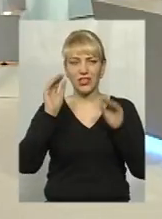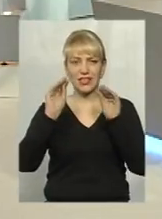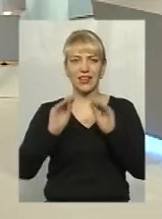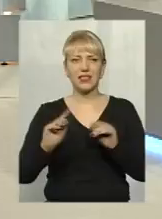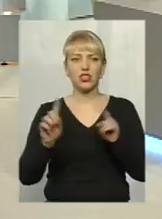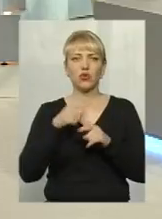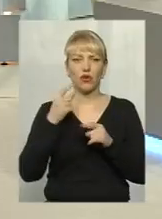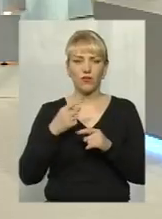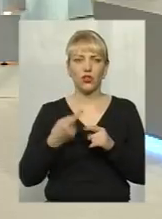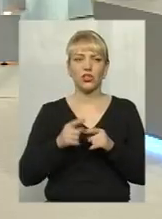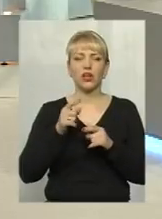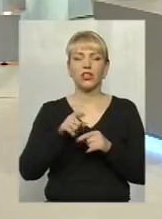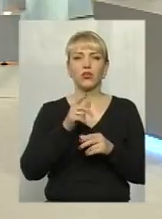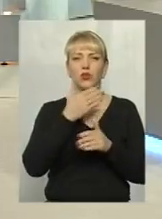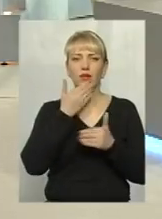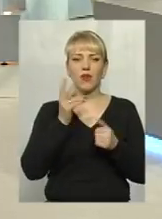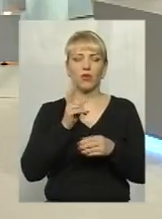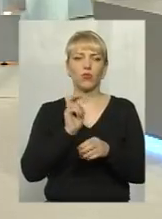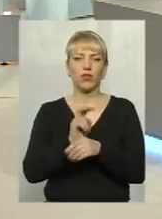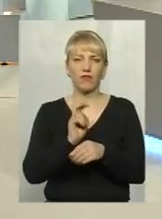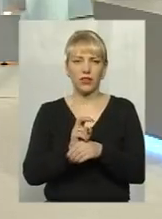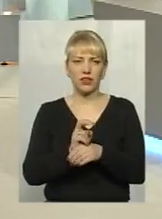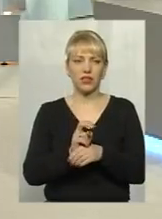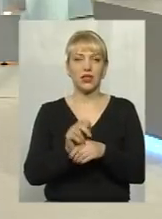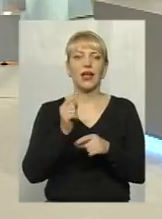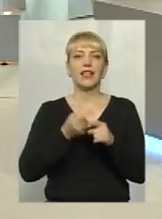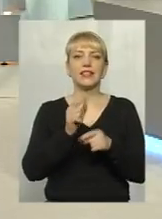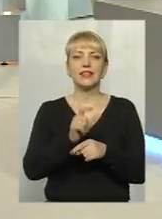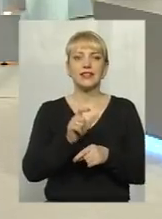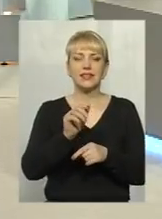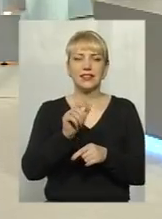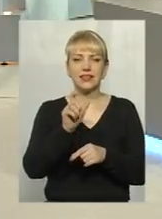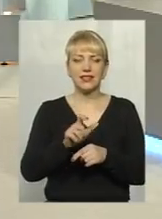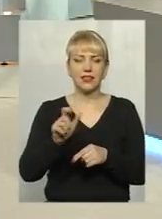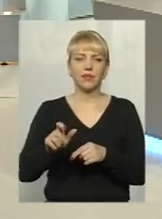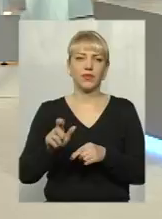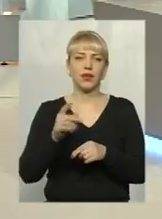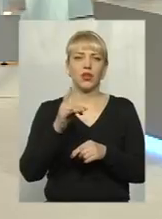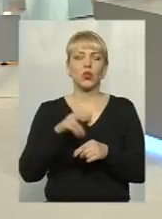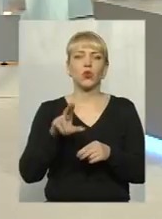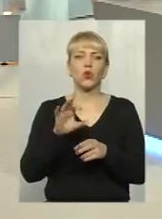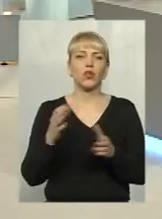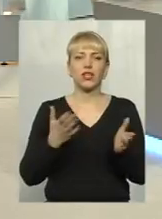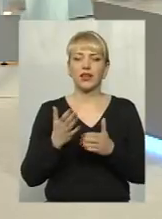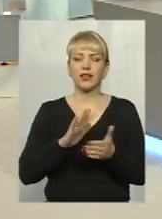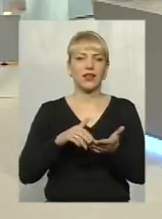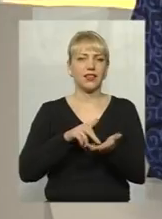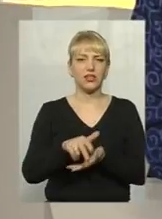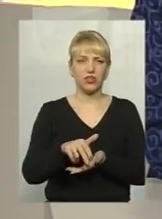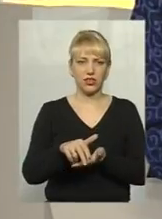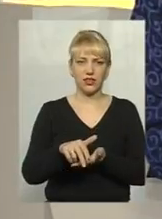Ті, до кого нема кому навідатись, ті, до яких чи то не дійшли